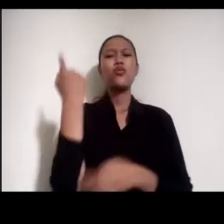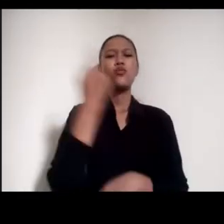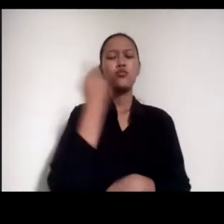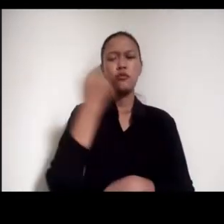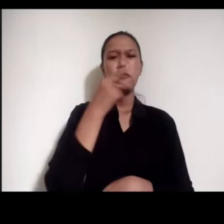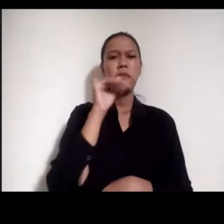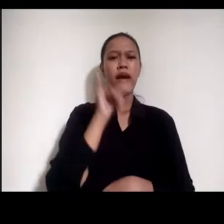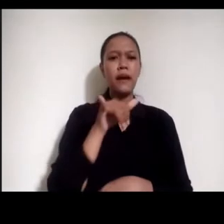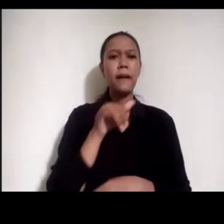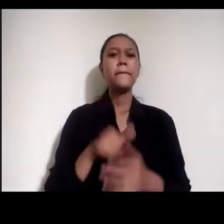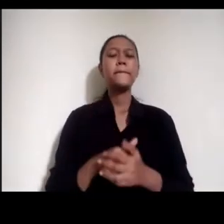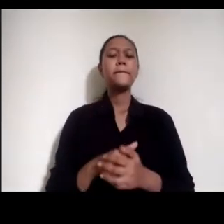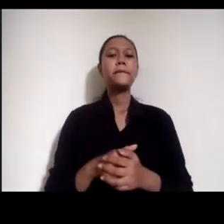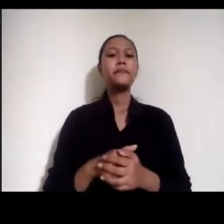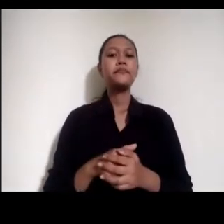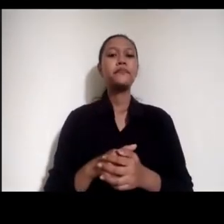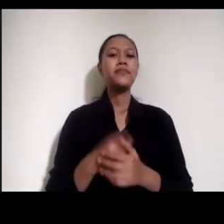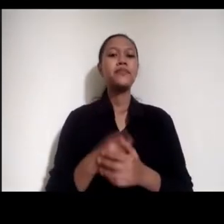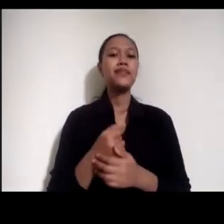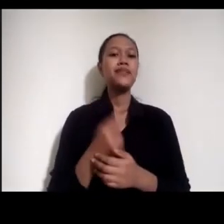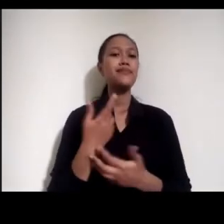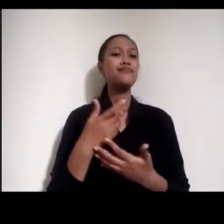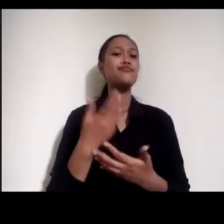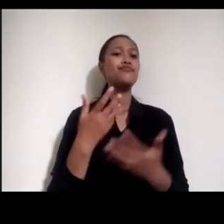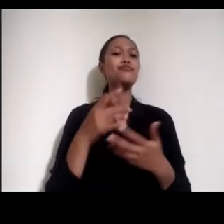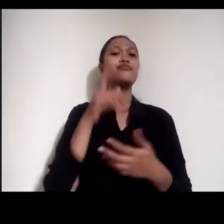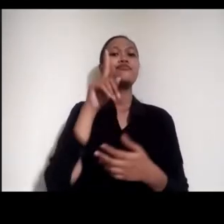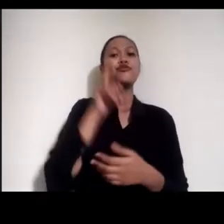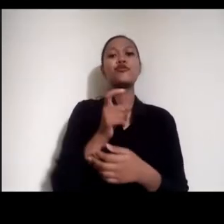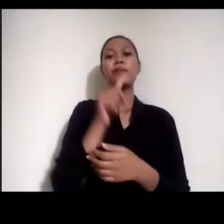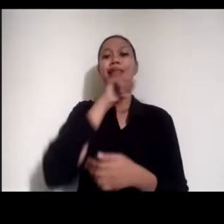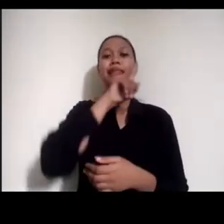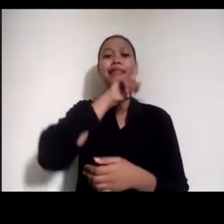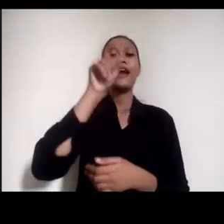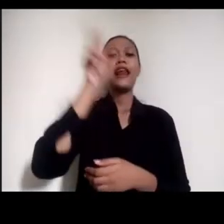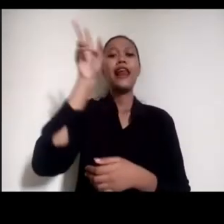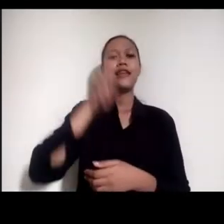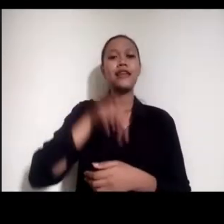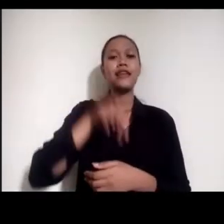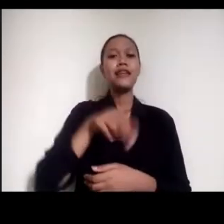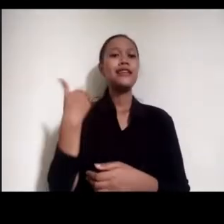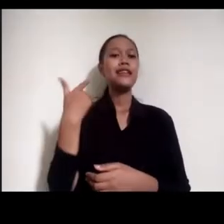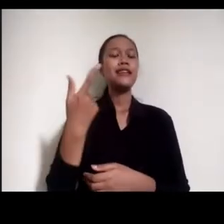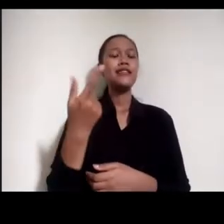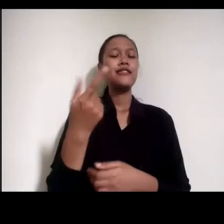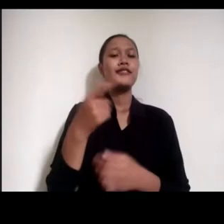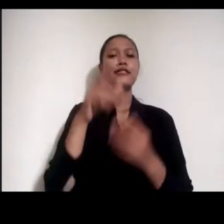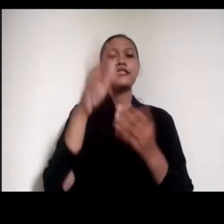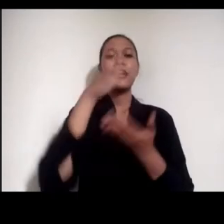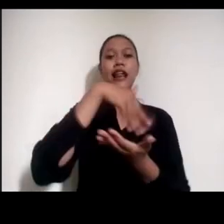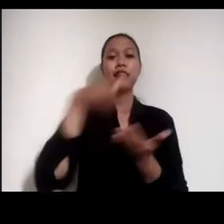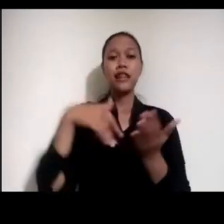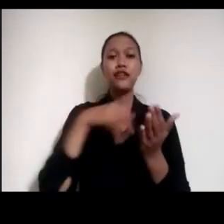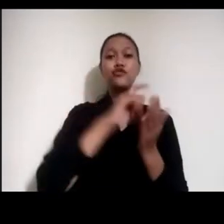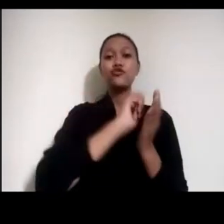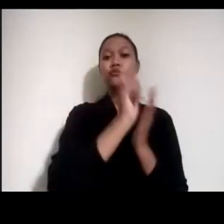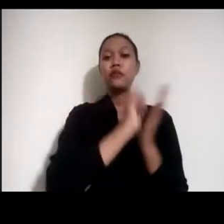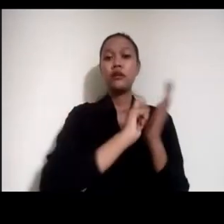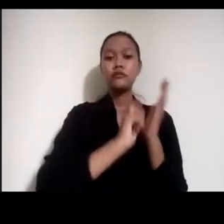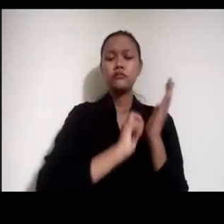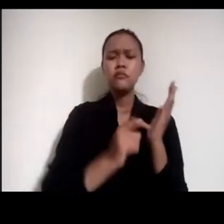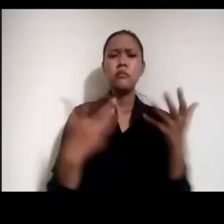Perlu kita pertanyakan lagi Di awal kita Tadi kan bilang Bahwa data jurnalisme itu adalah Bagaimana kita